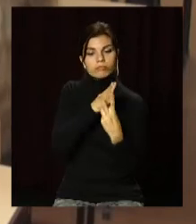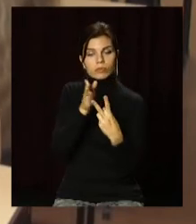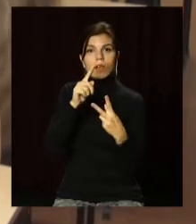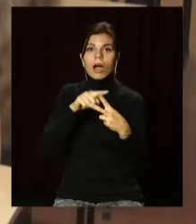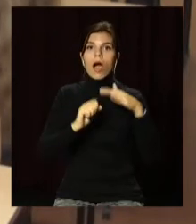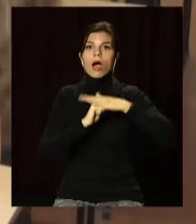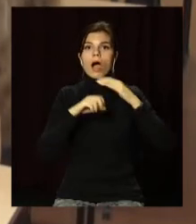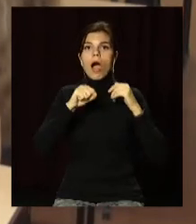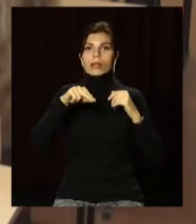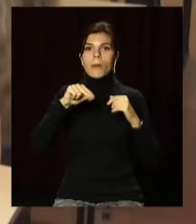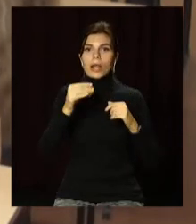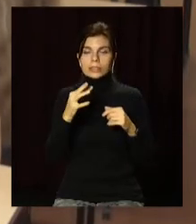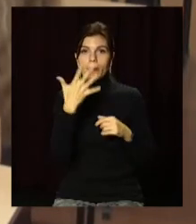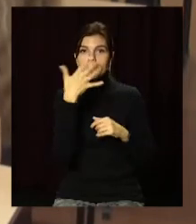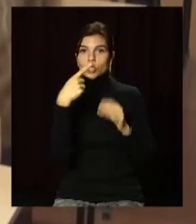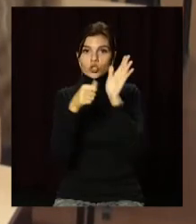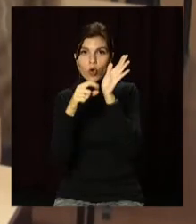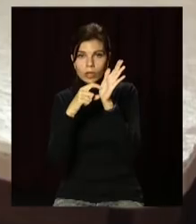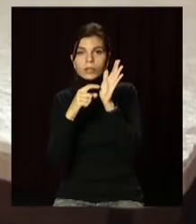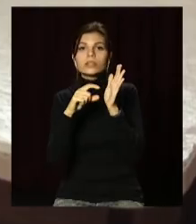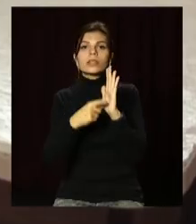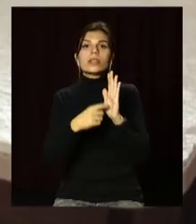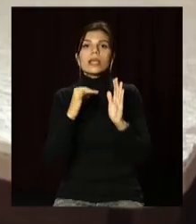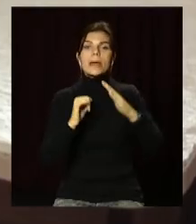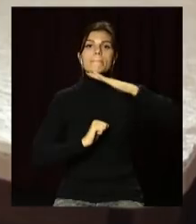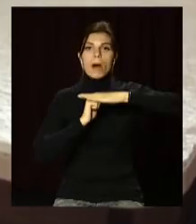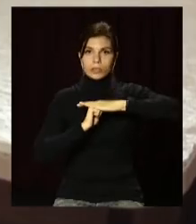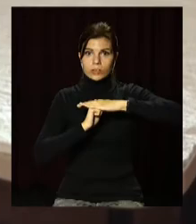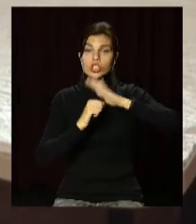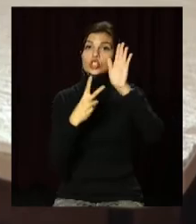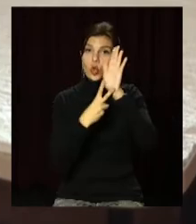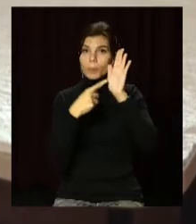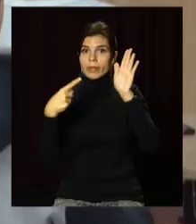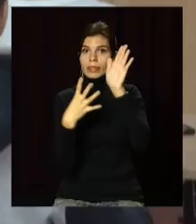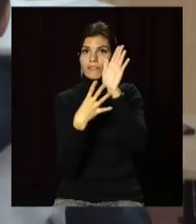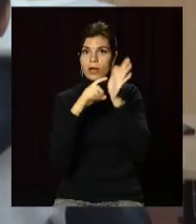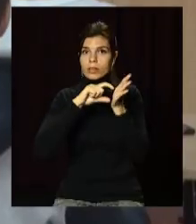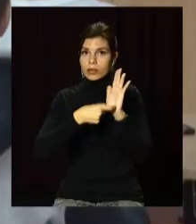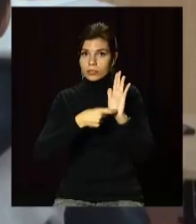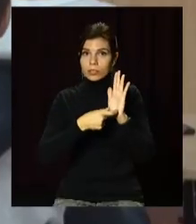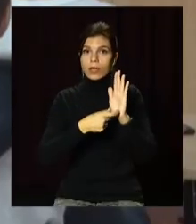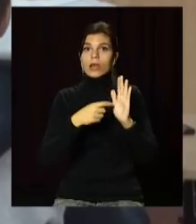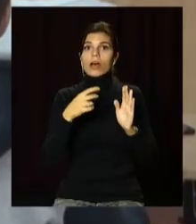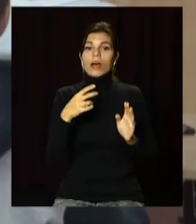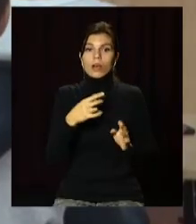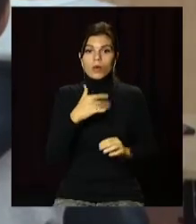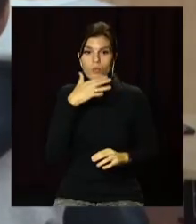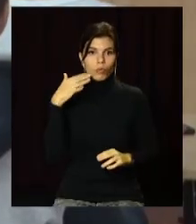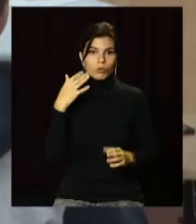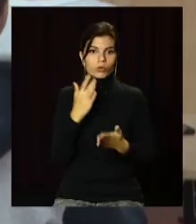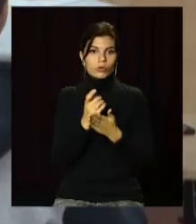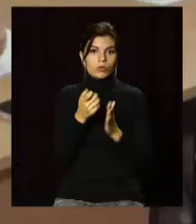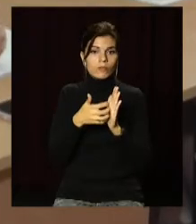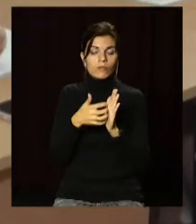адаптаційного – 5-6 класи і базового предметного навчання – 7-9 класи та наскрізні вміння. Крім того,